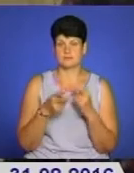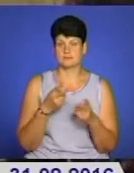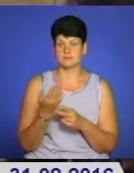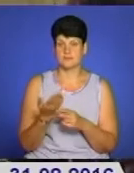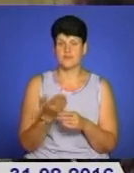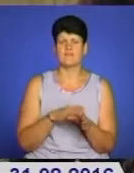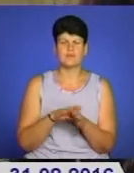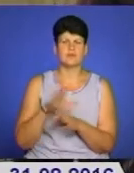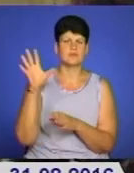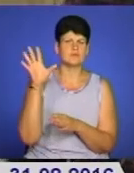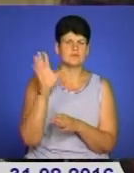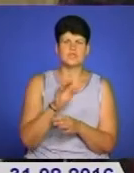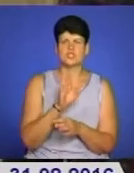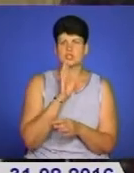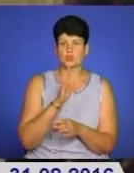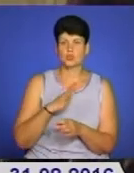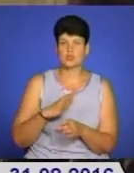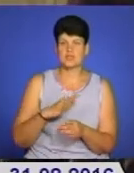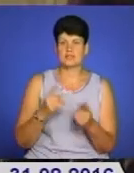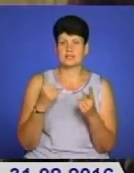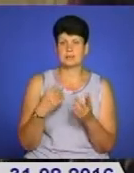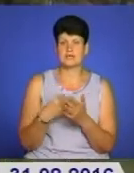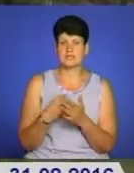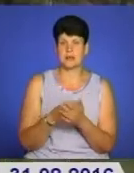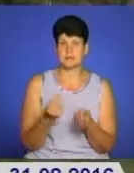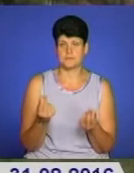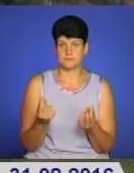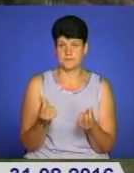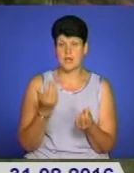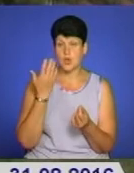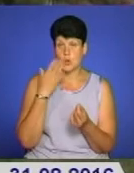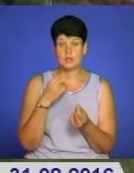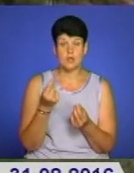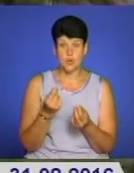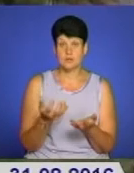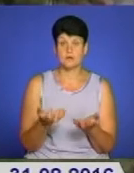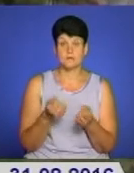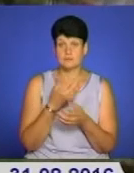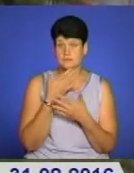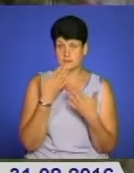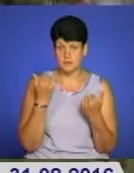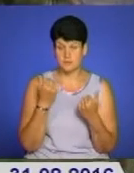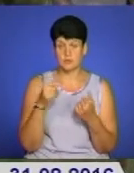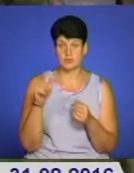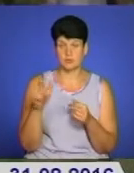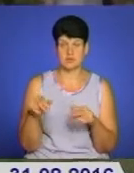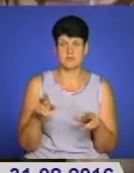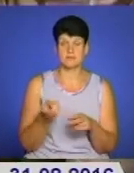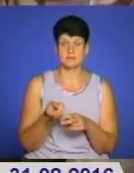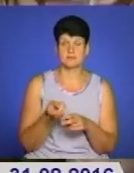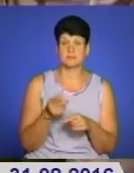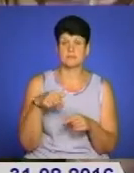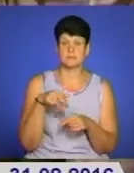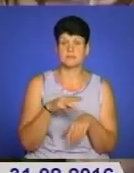Виконавши усі процедури, жінка очікувала на значне матеріальне надходження. Коли кошти так і не надійшли, жертва звернулася до правоохоронців.